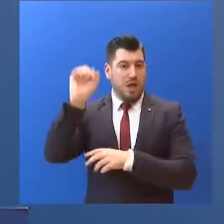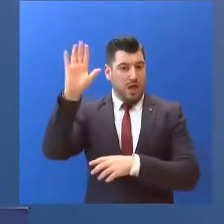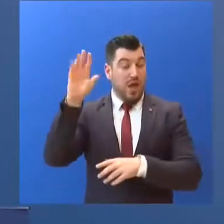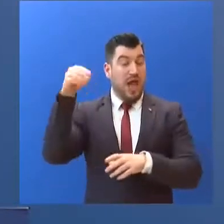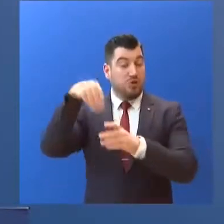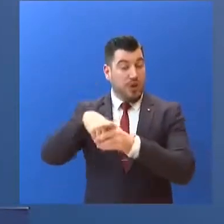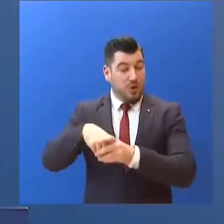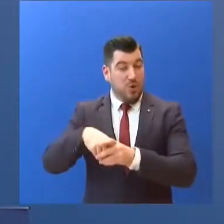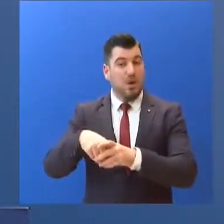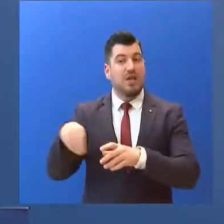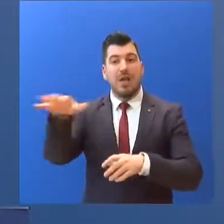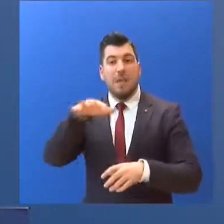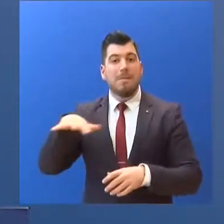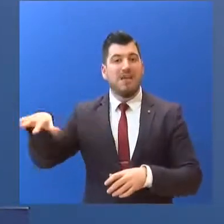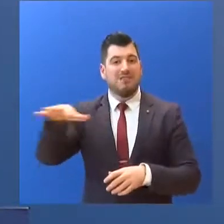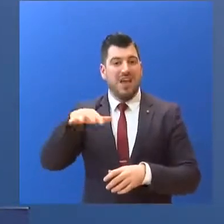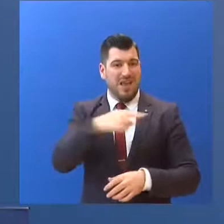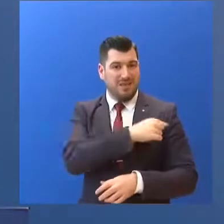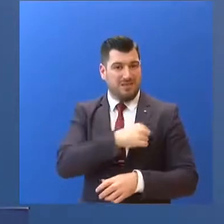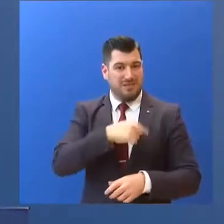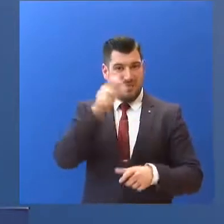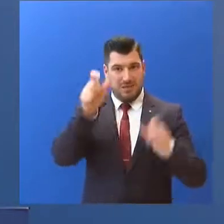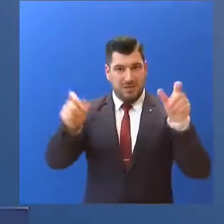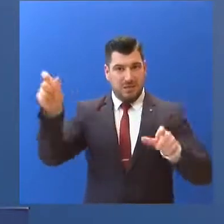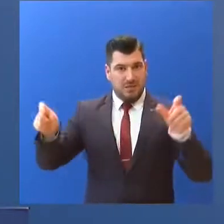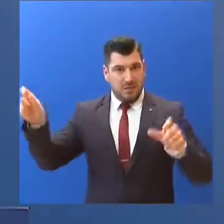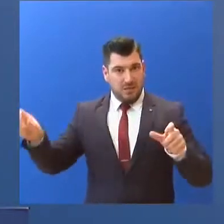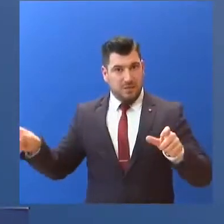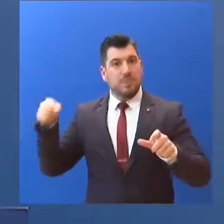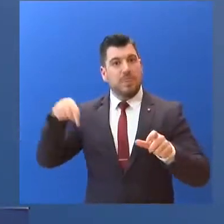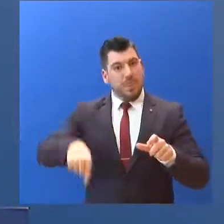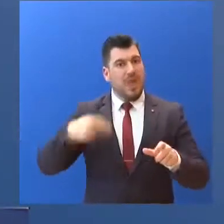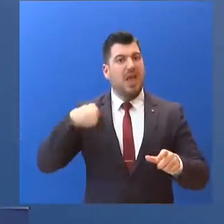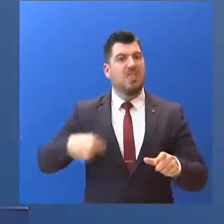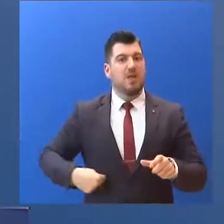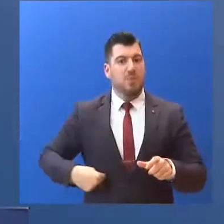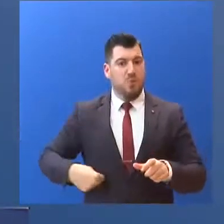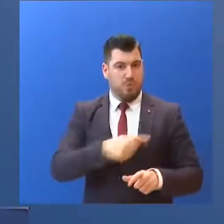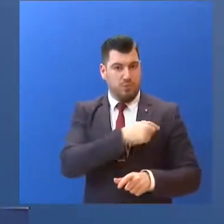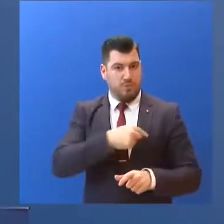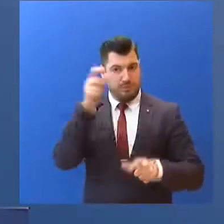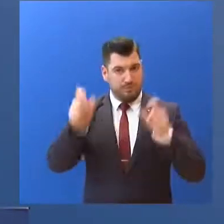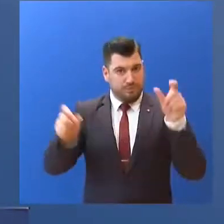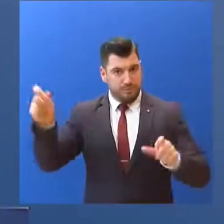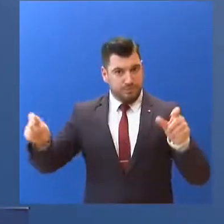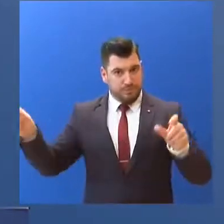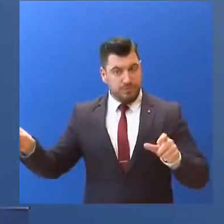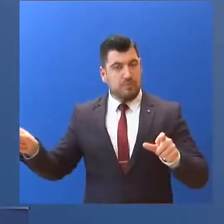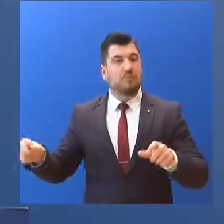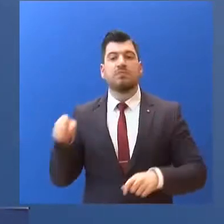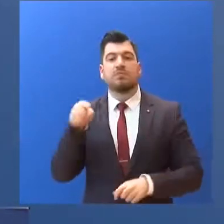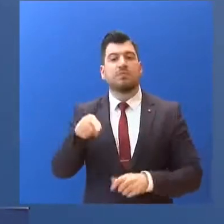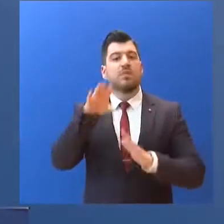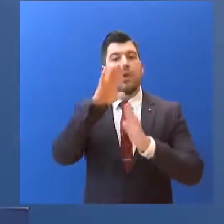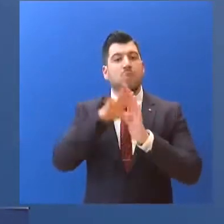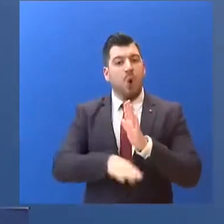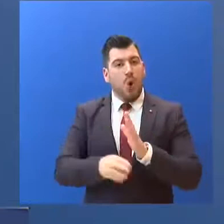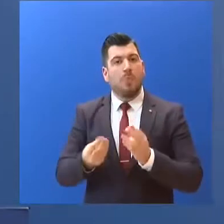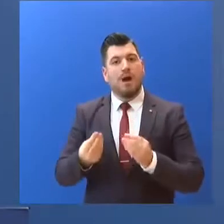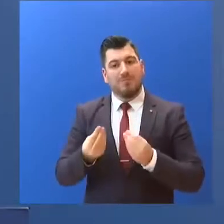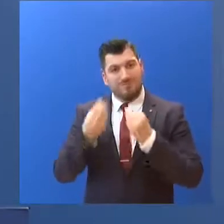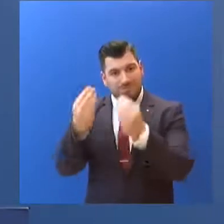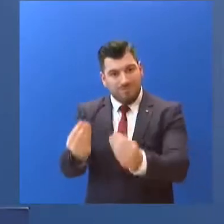Προέδρους Ένωσης Περιφερειών Ελλάδος... Τζησικόστα... και της Κεντρικής Ένωσης Δήμων Ελλάδων... Παπαστεργίου... δίνεται στο πρόγραμμα βοήθεια στο